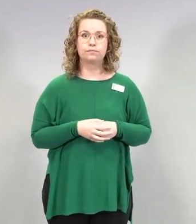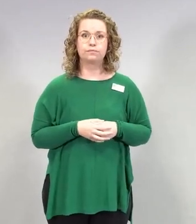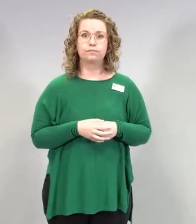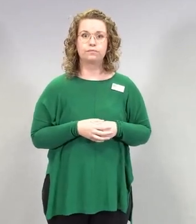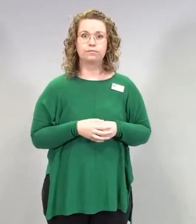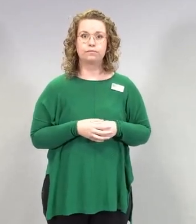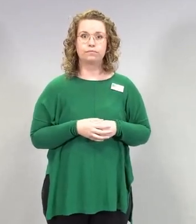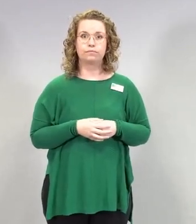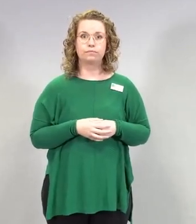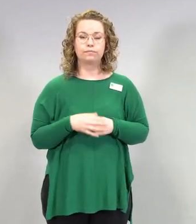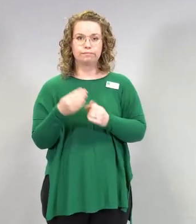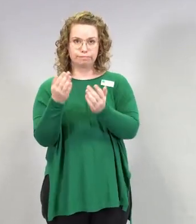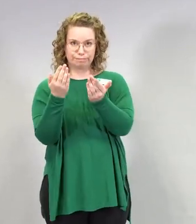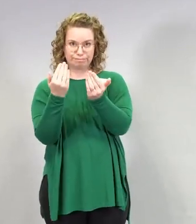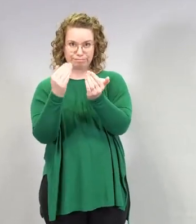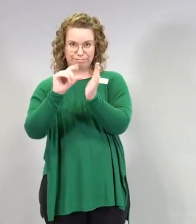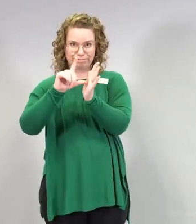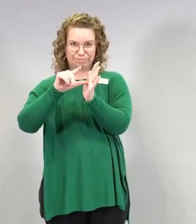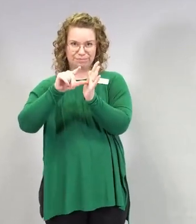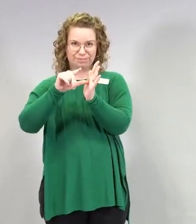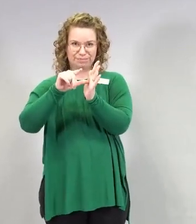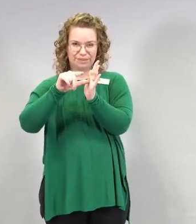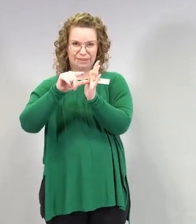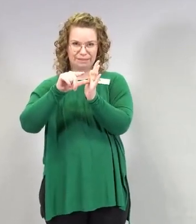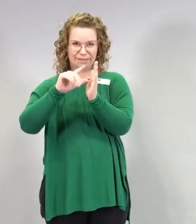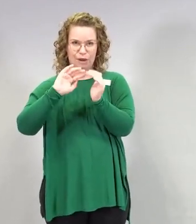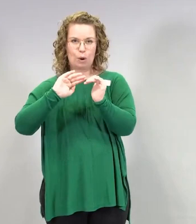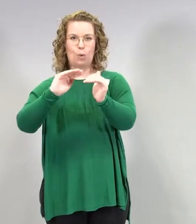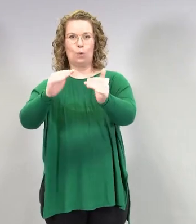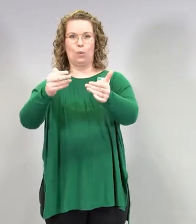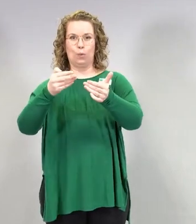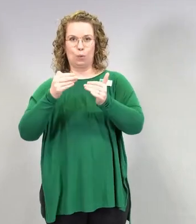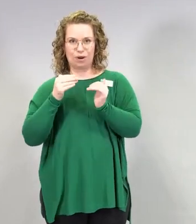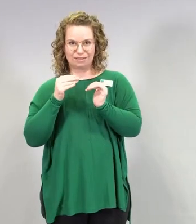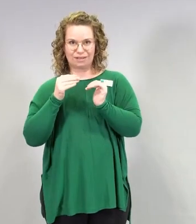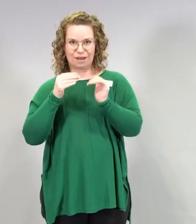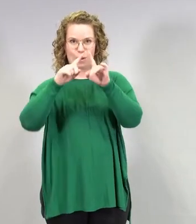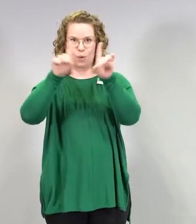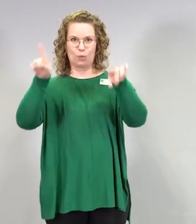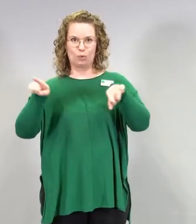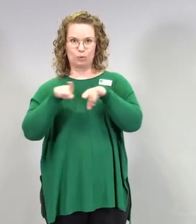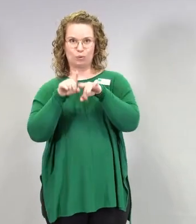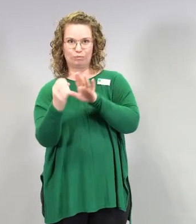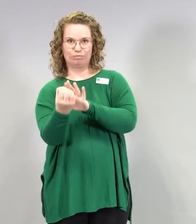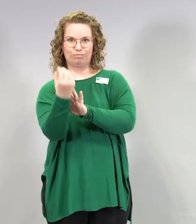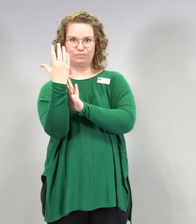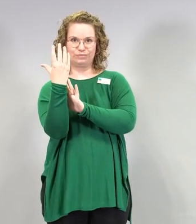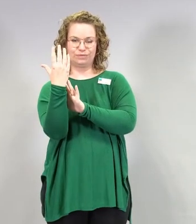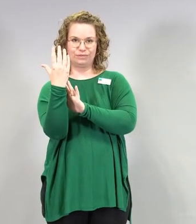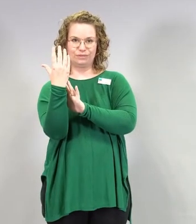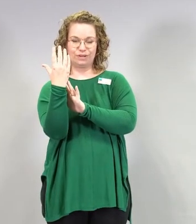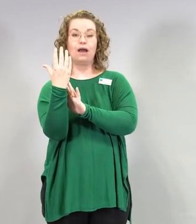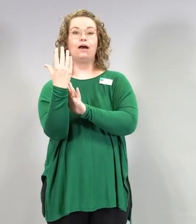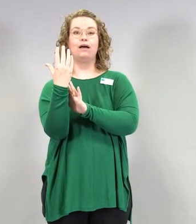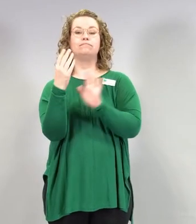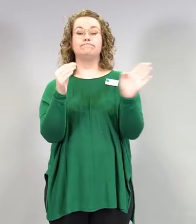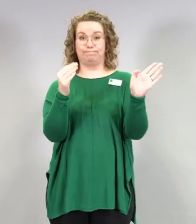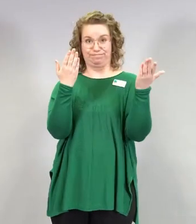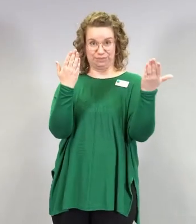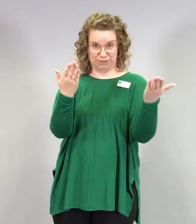Odotapas. Otetaan vielä uudestaan. Jos nyt ryhtyy näkemään. No nyt näkyy.